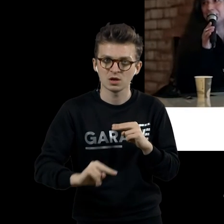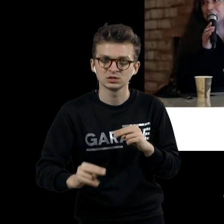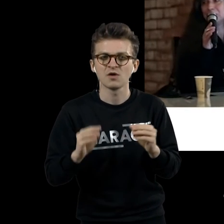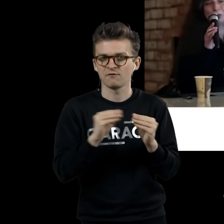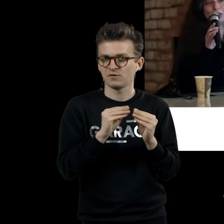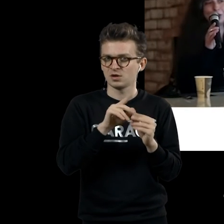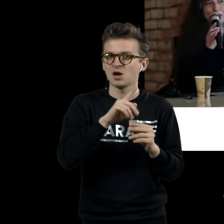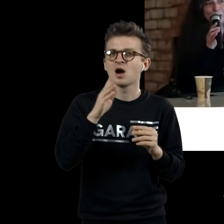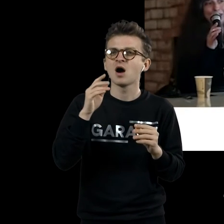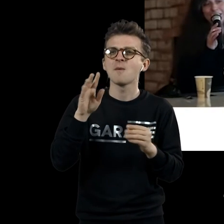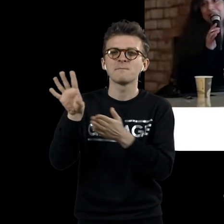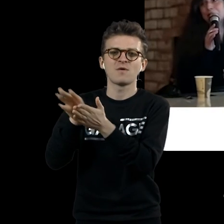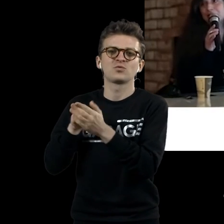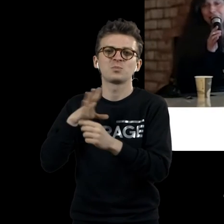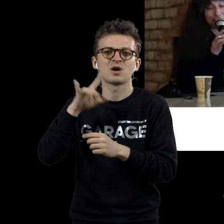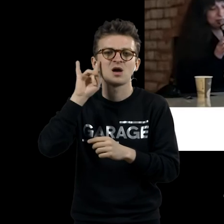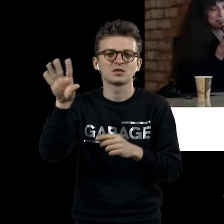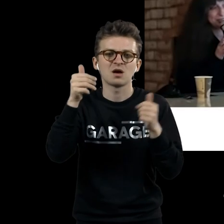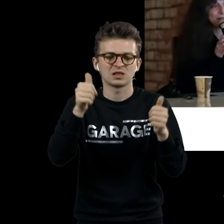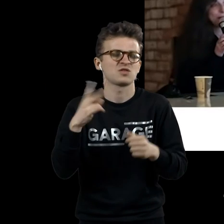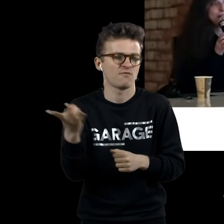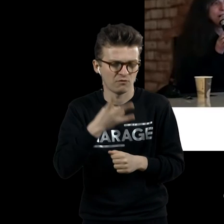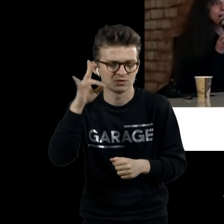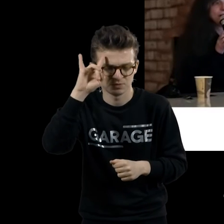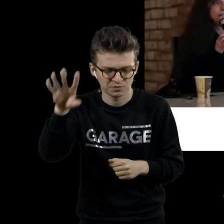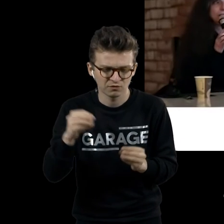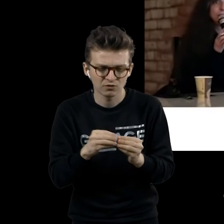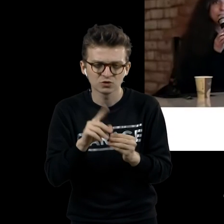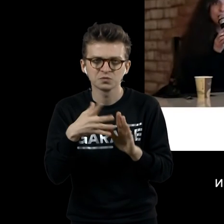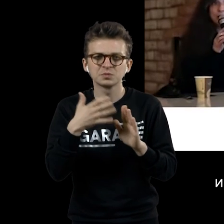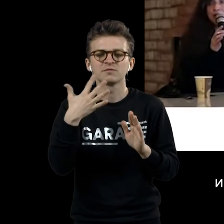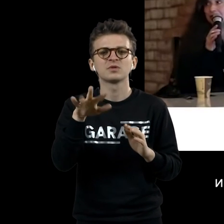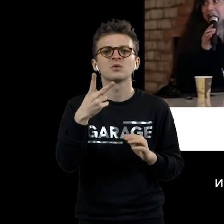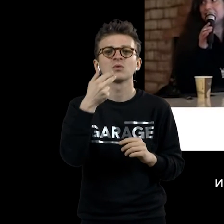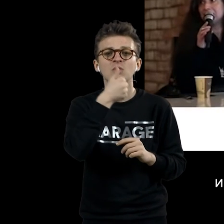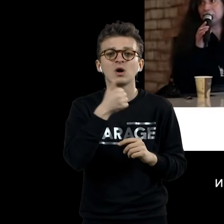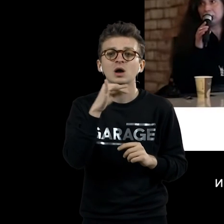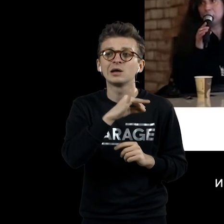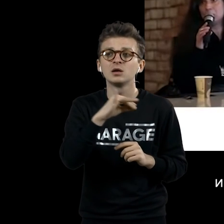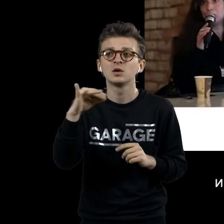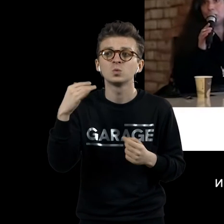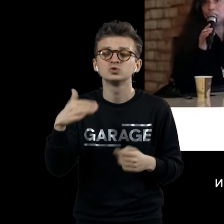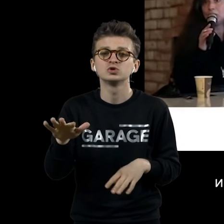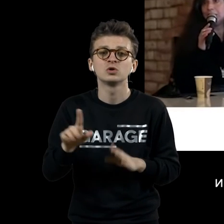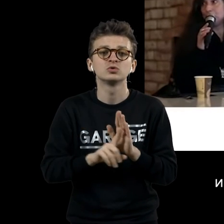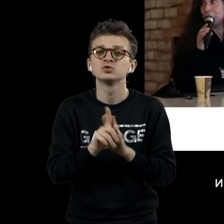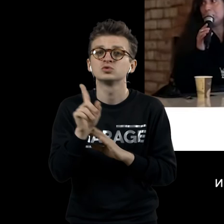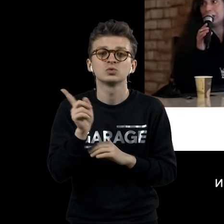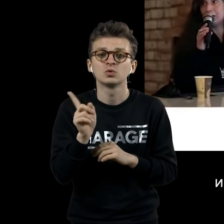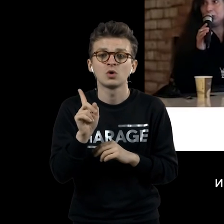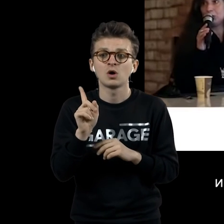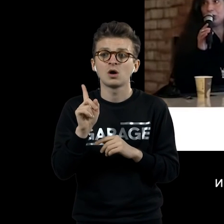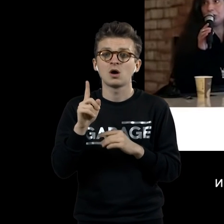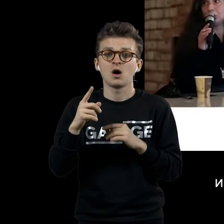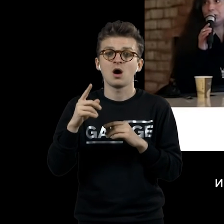знаменитый, обнаженный спускающийся по лестнице. Замечательная фотография. И начинается история, что следующее